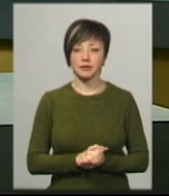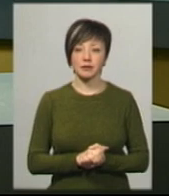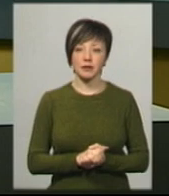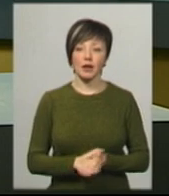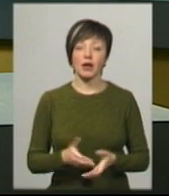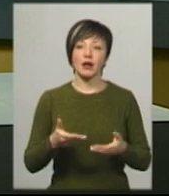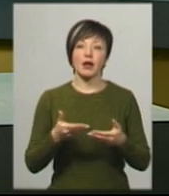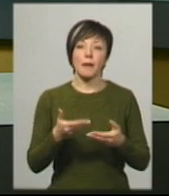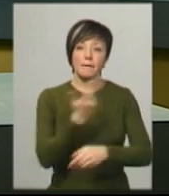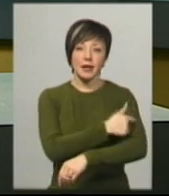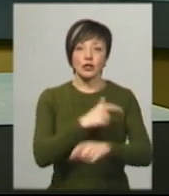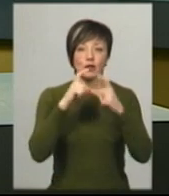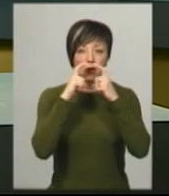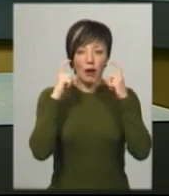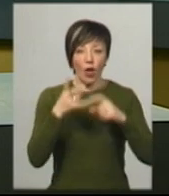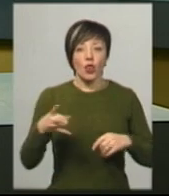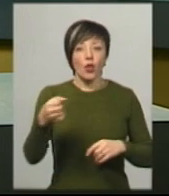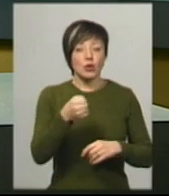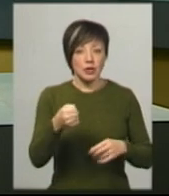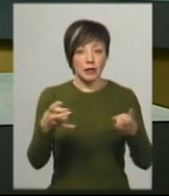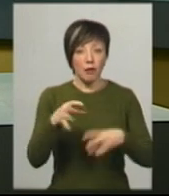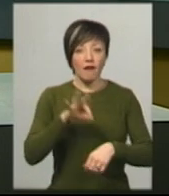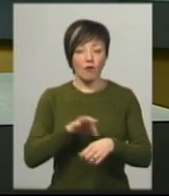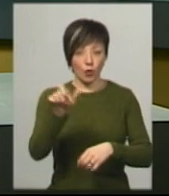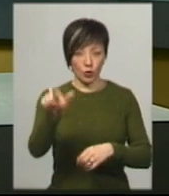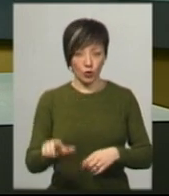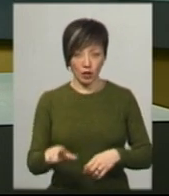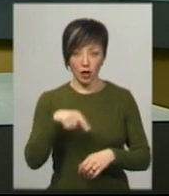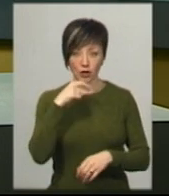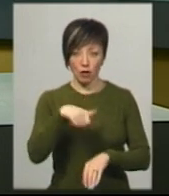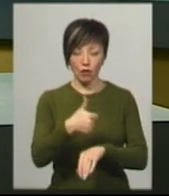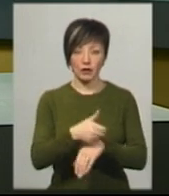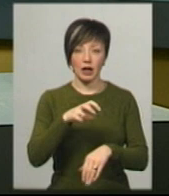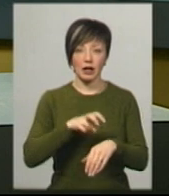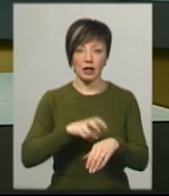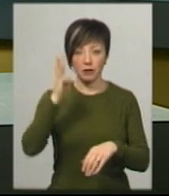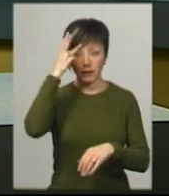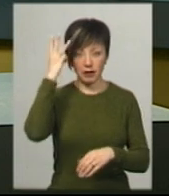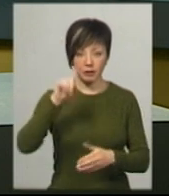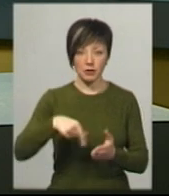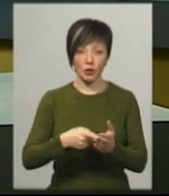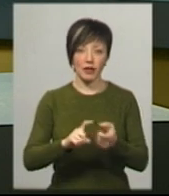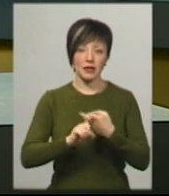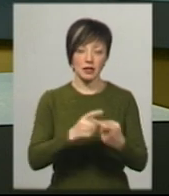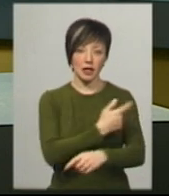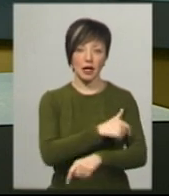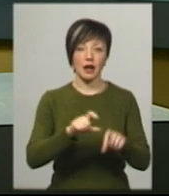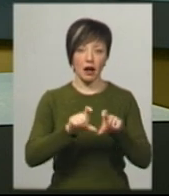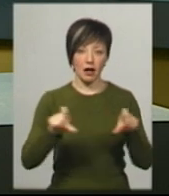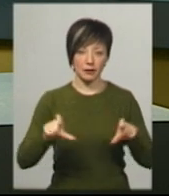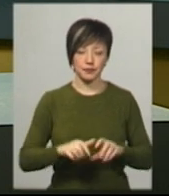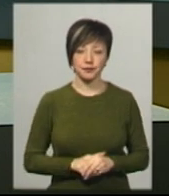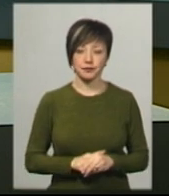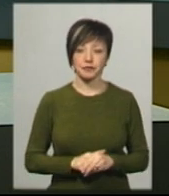Медичну маску необхідно носити в першу чергу хворій людині, каже головна лікарка Хмельницької міської інфекційної лікарні Оксана